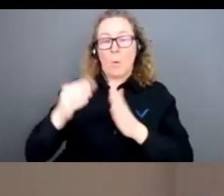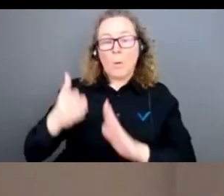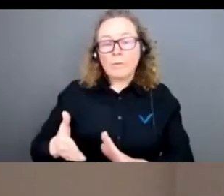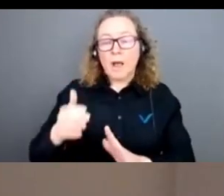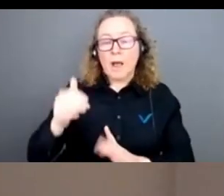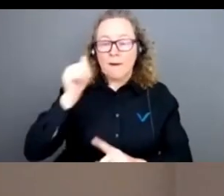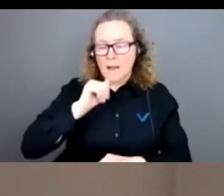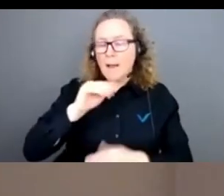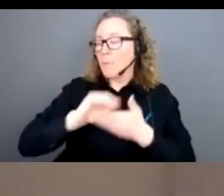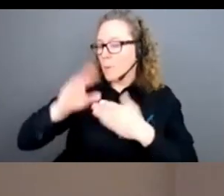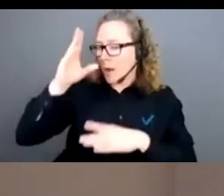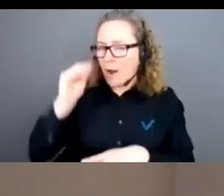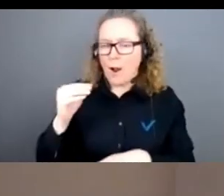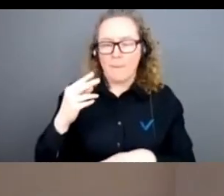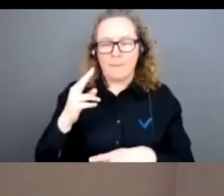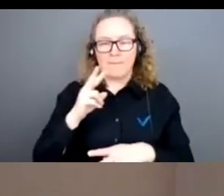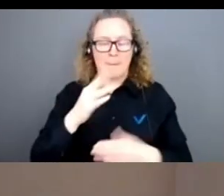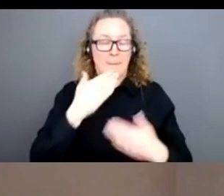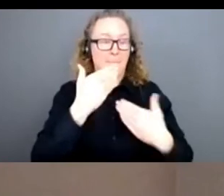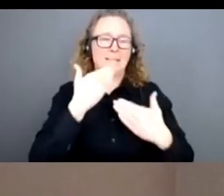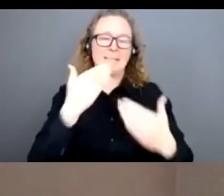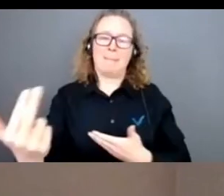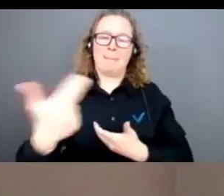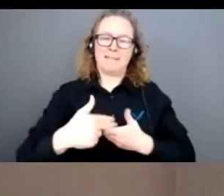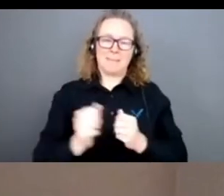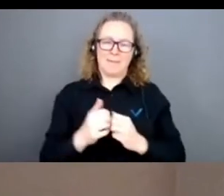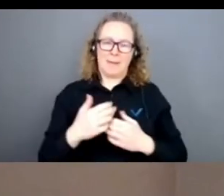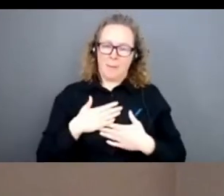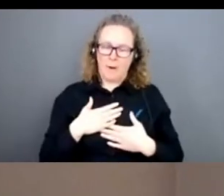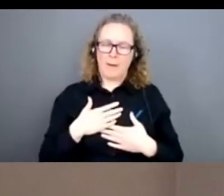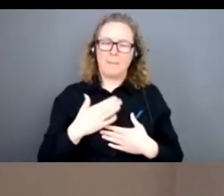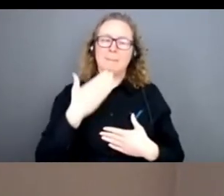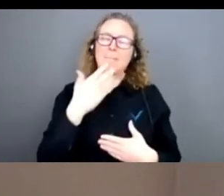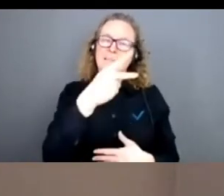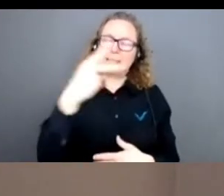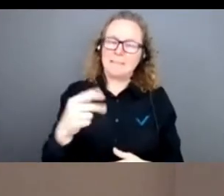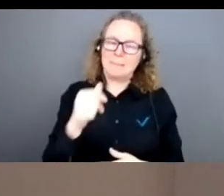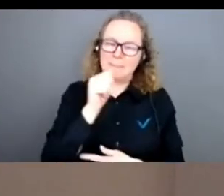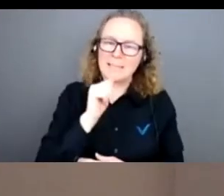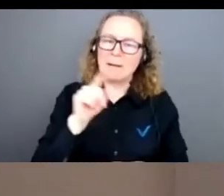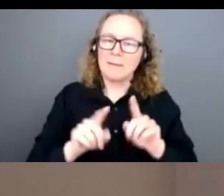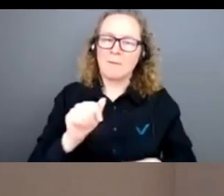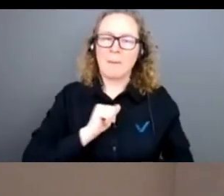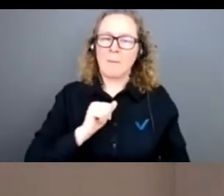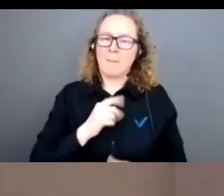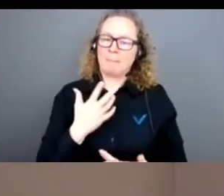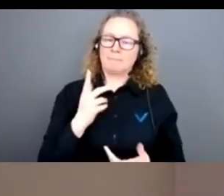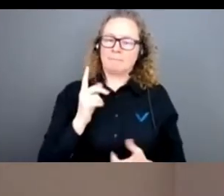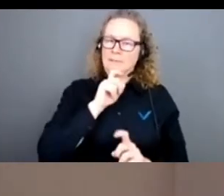accepté de travailler avec moi. Je suis assez reconnaissant de leur patience, c'est peut-être pénible parfois, j'en suis bien conscient.